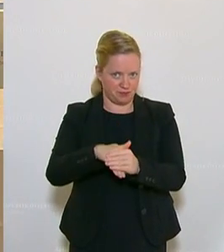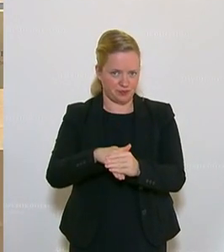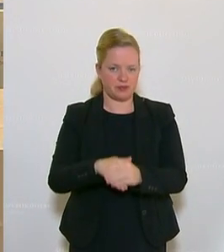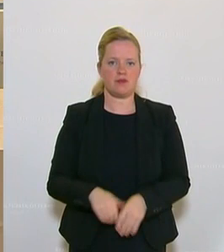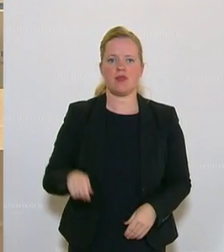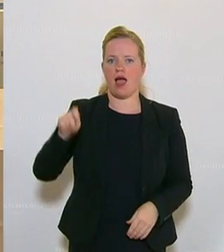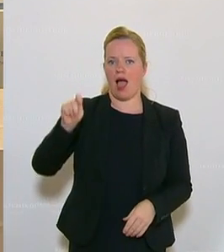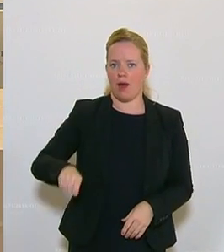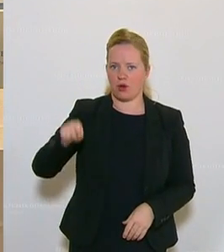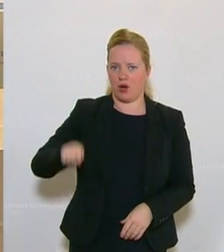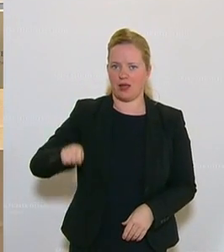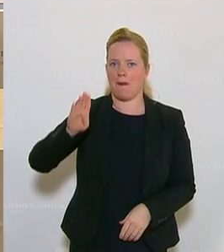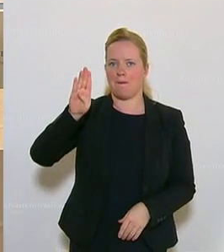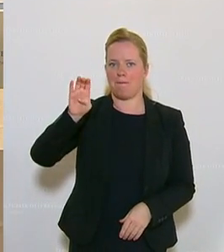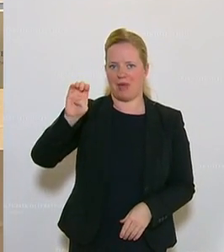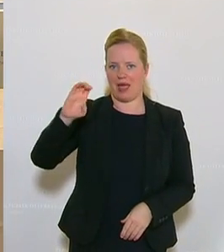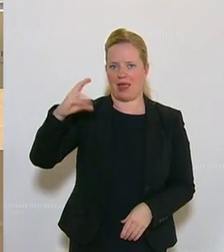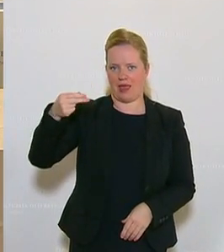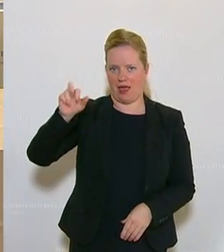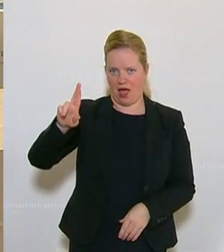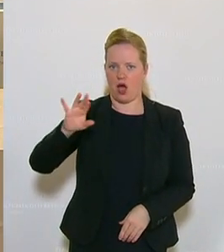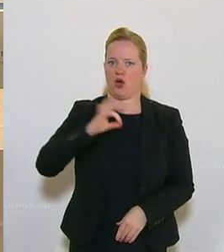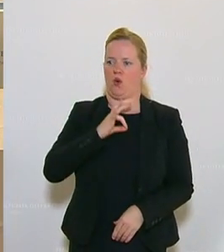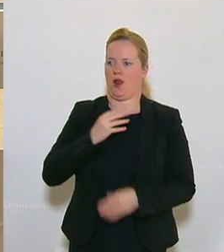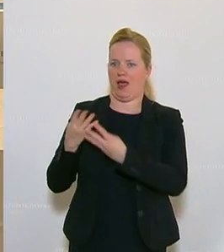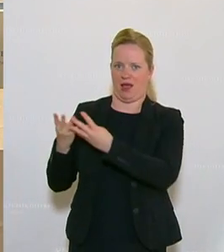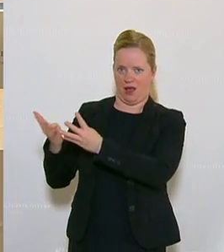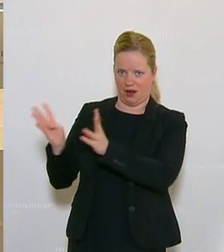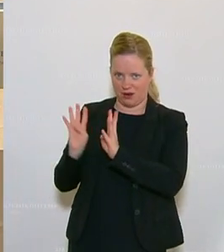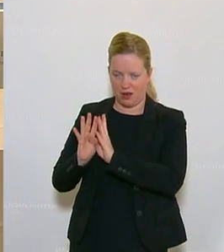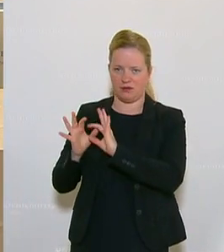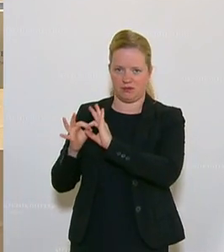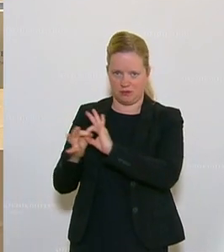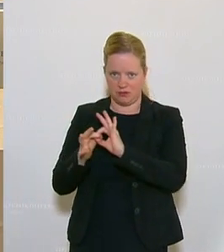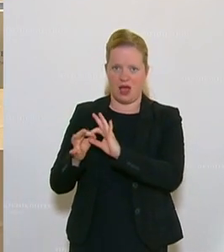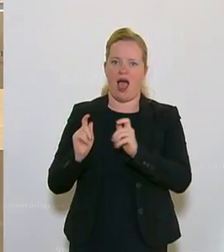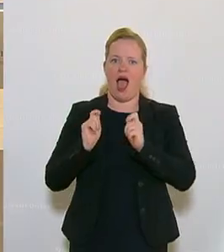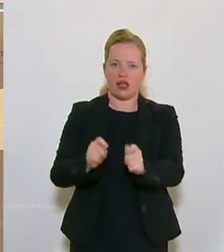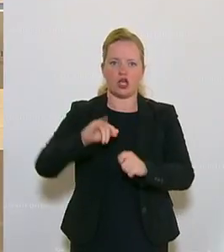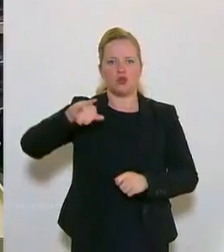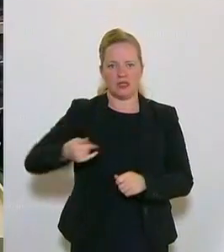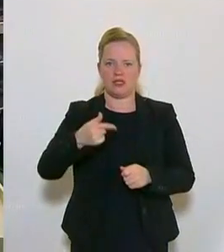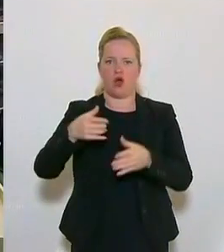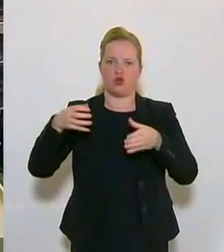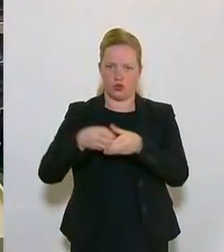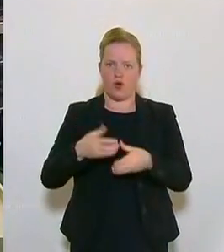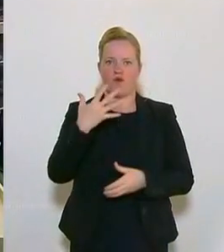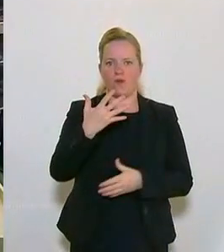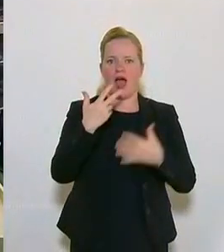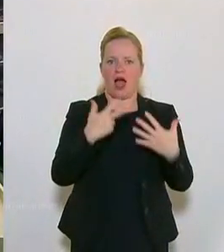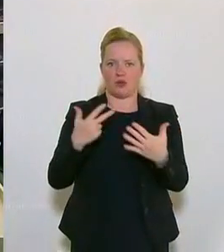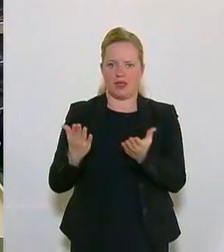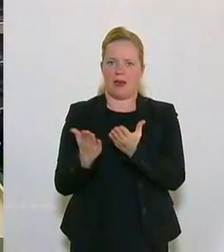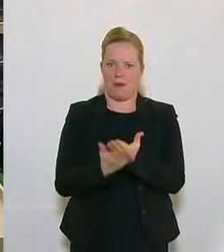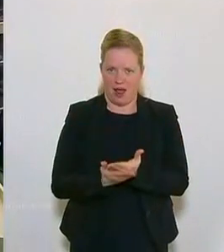Abgeordnete Becher und Genossinnen zum Bericht und Antrag des Justizausschusses 588